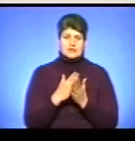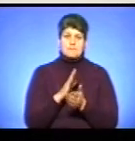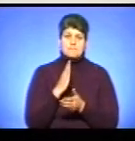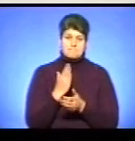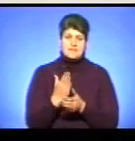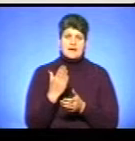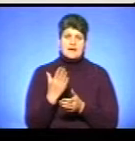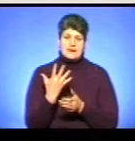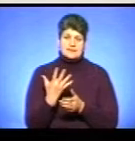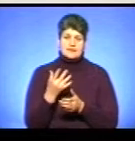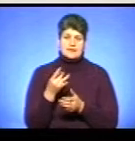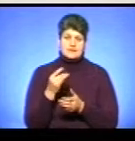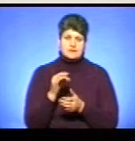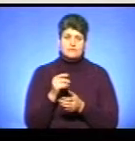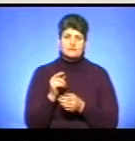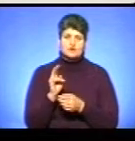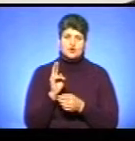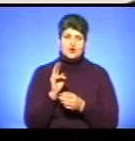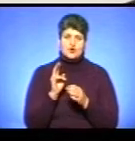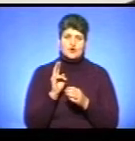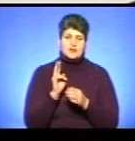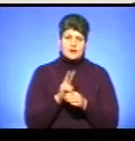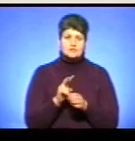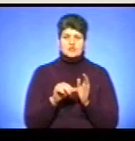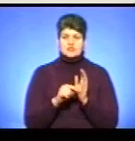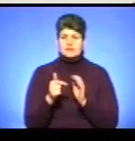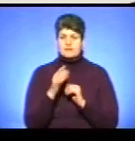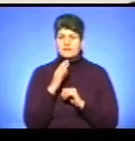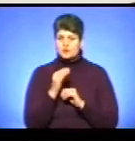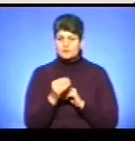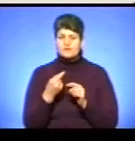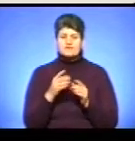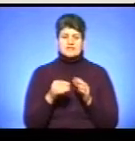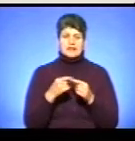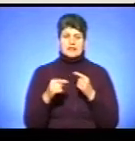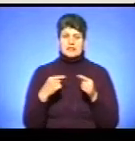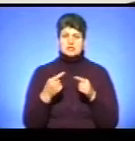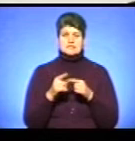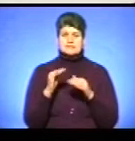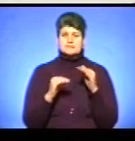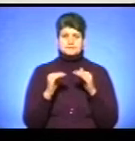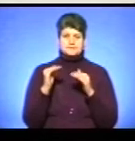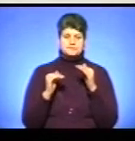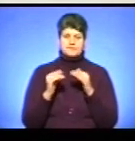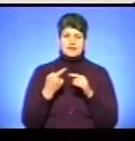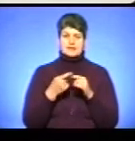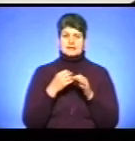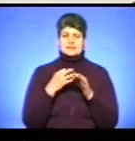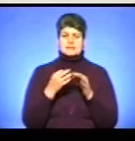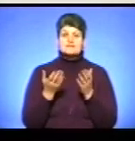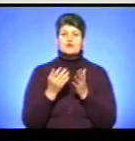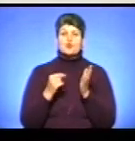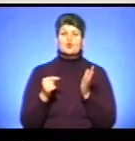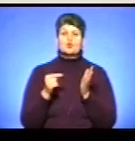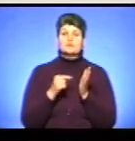5 гривень в тролейбусі, 6 гривень в автобусі. Всі решту тарифи – це диференціяція. І я сказав, з якою